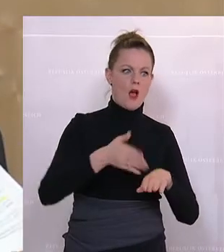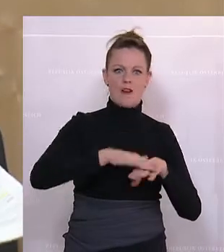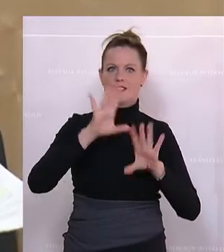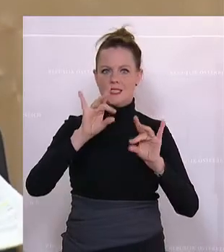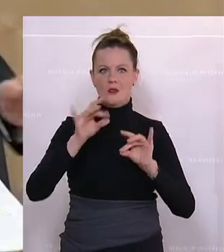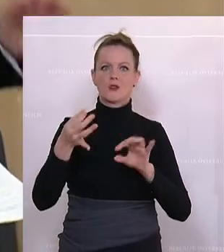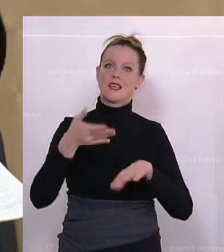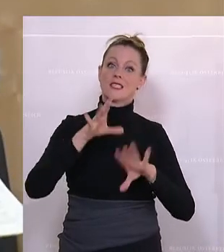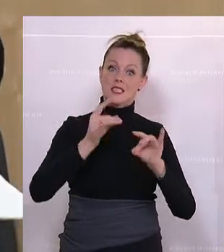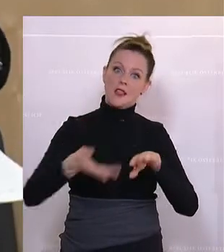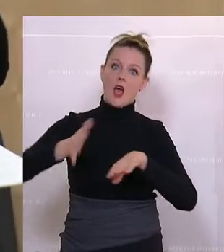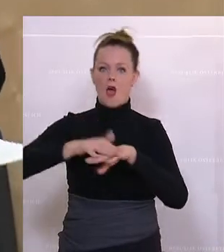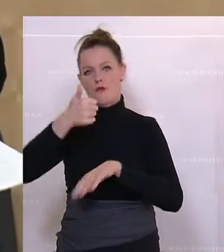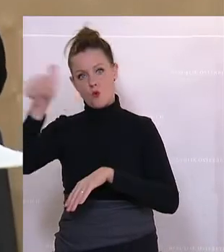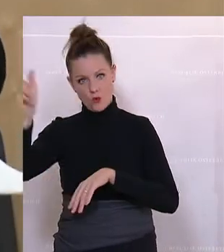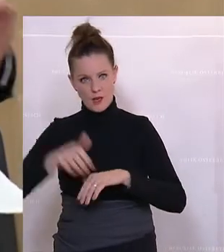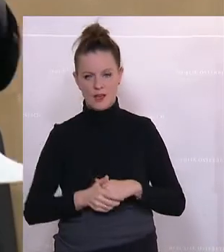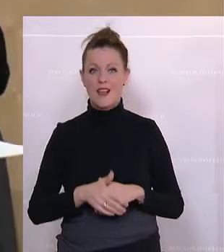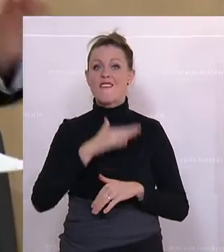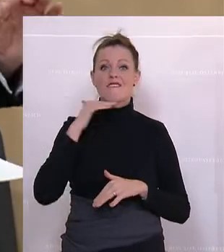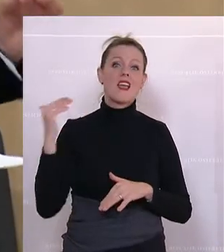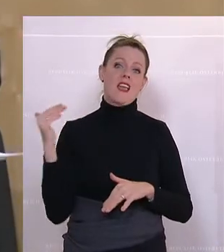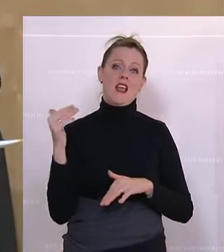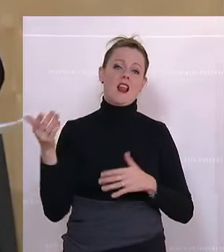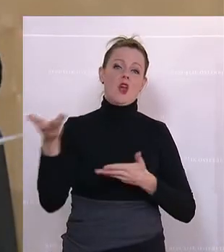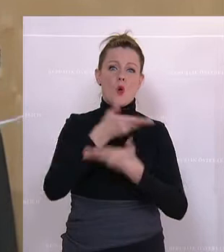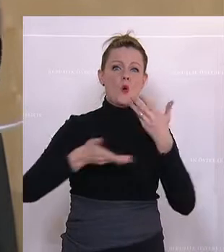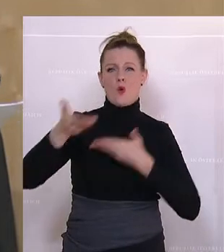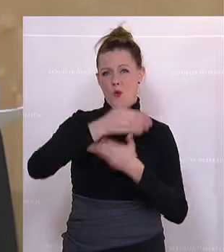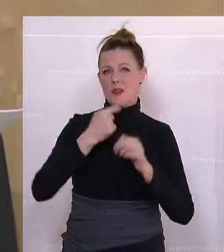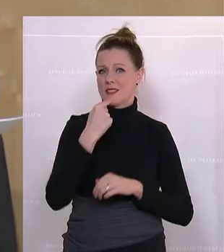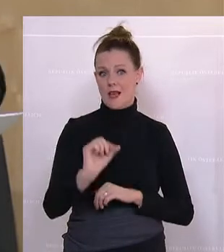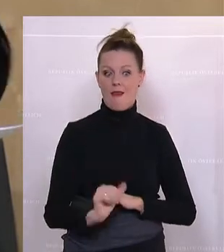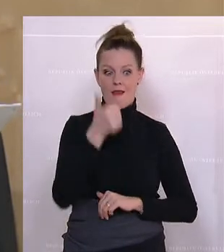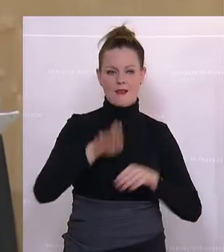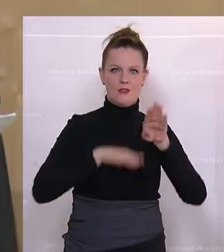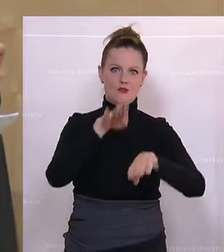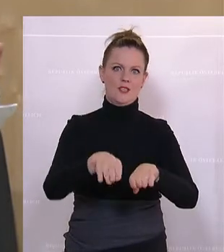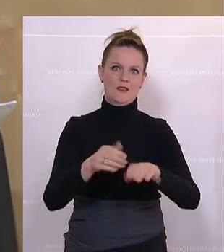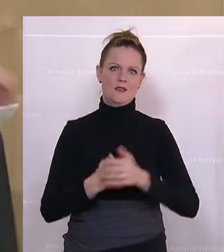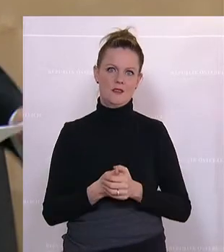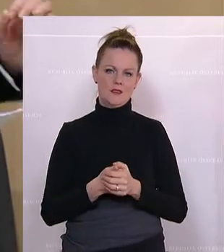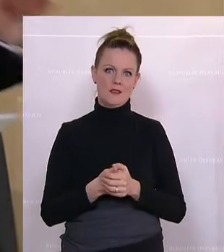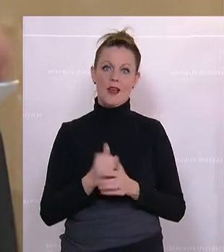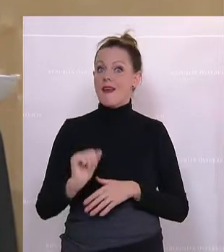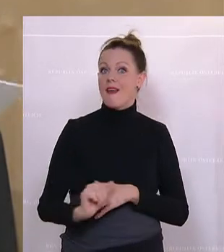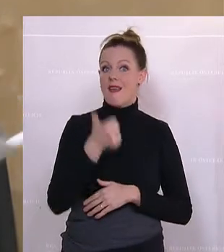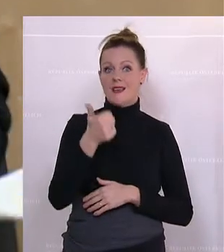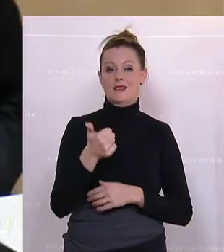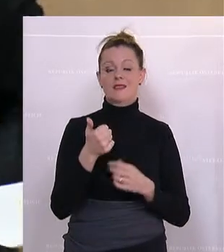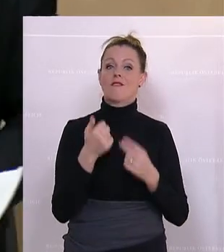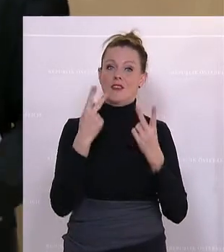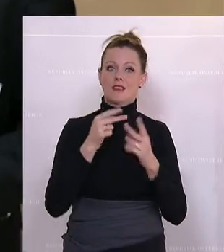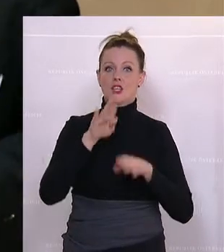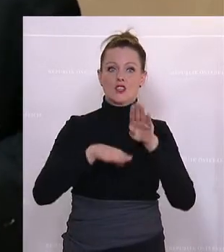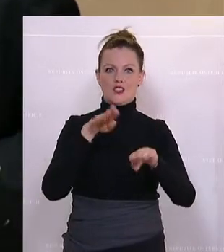10 auf 100, wird, viele, viele Ökonominnen und Ökonomen sagen, es ist der erste Schritt, dass das überhaupt einzuführen, der viel, viel schwierigere,